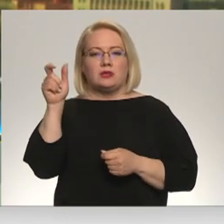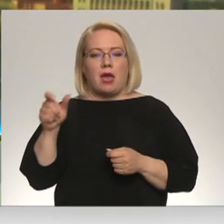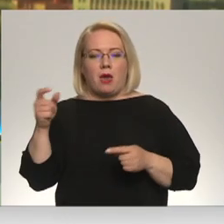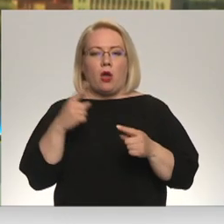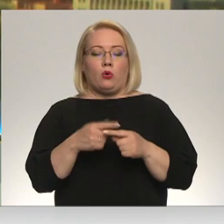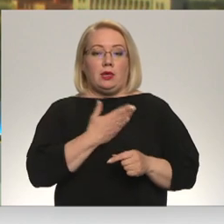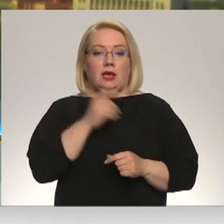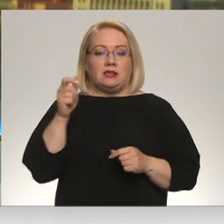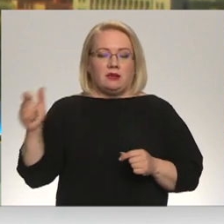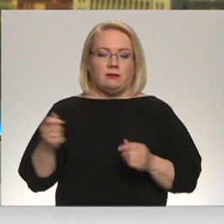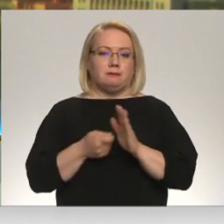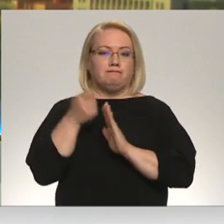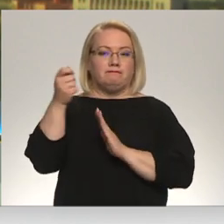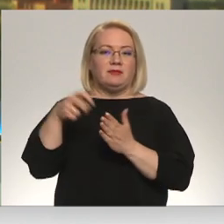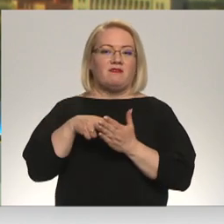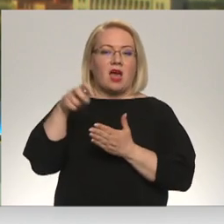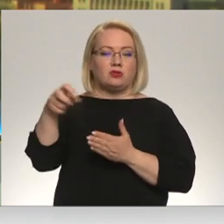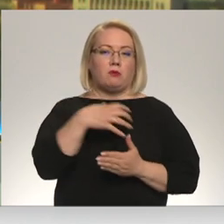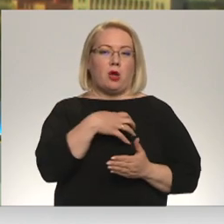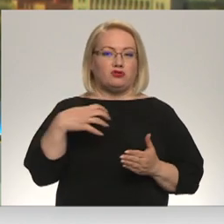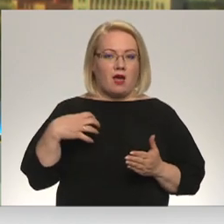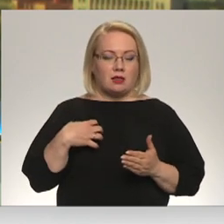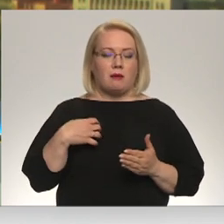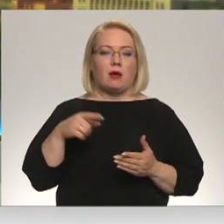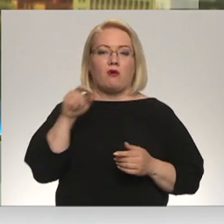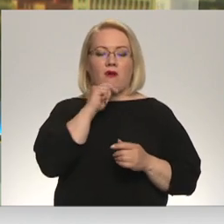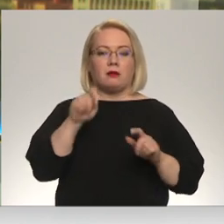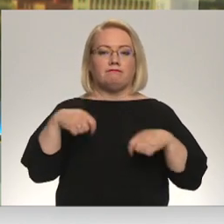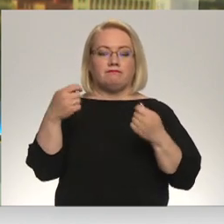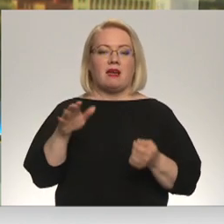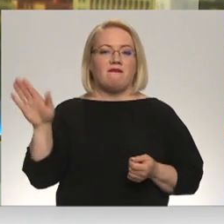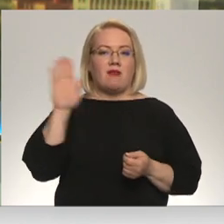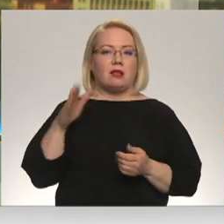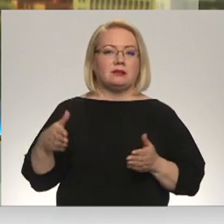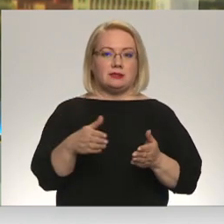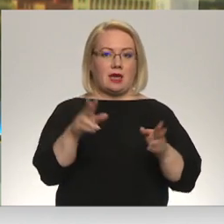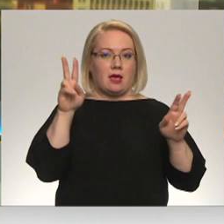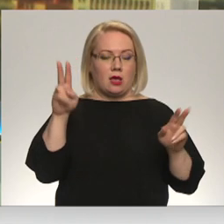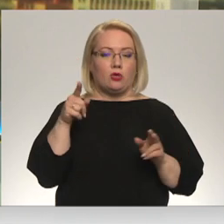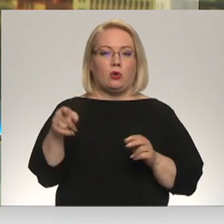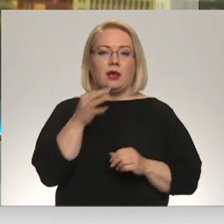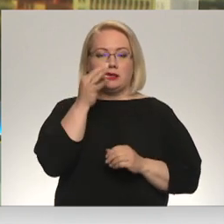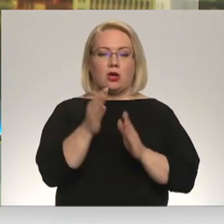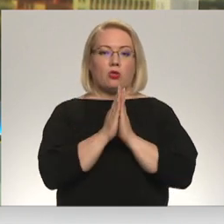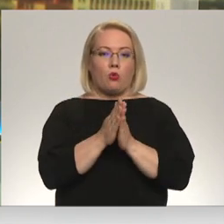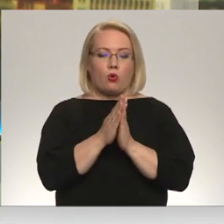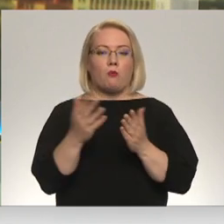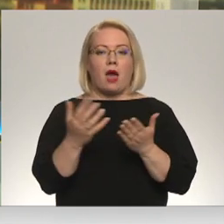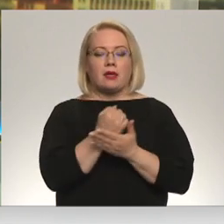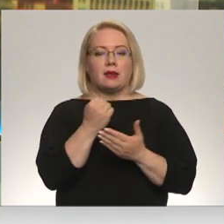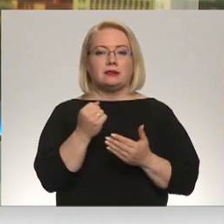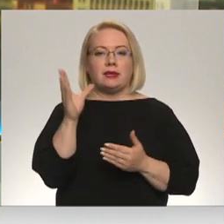novada pašvaldībai, kas tālāk to iesniegusi uzņēmām Latvijas valsts ceļi. Vēstulē pauses lūgums rasta iespēja